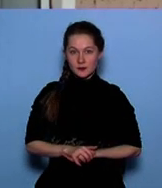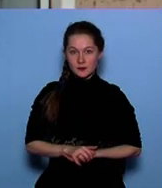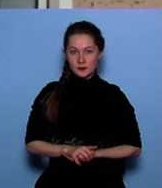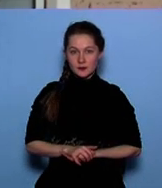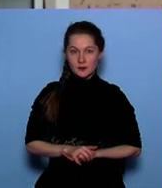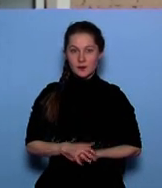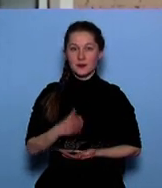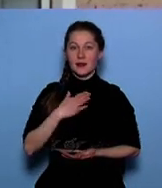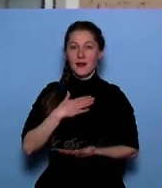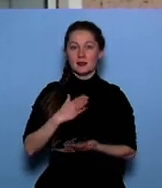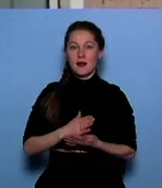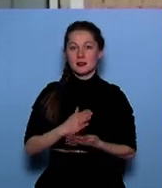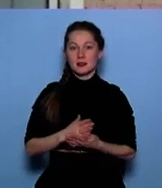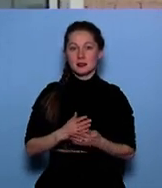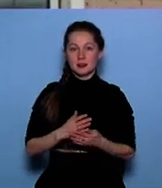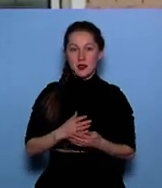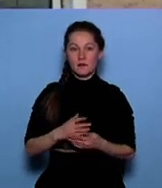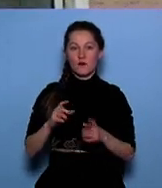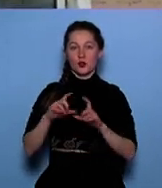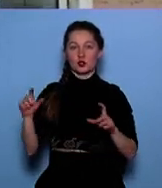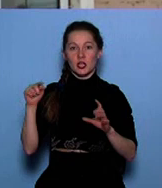Я находился у штаба учреждения.